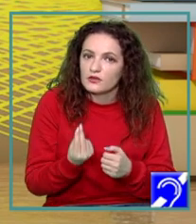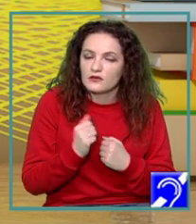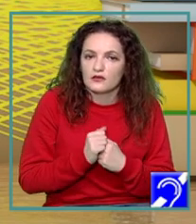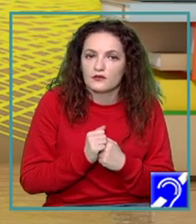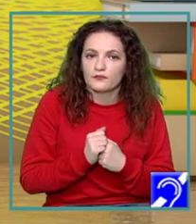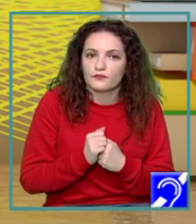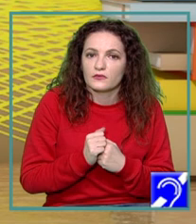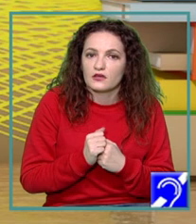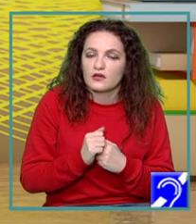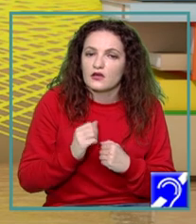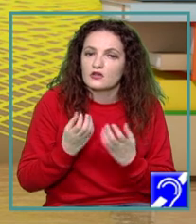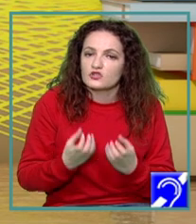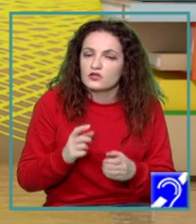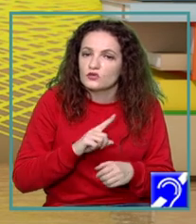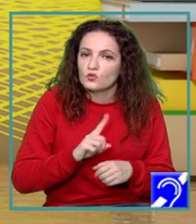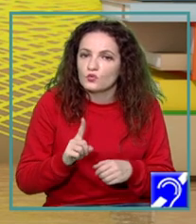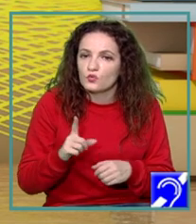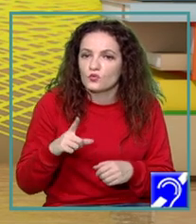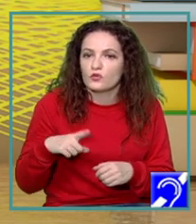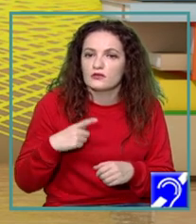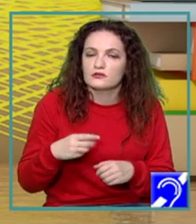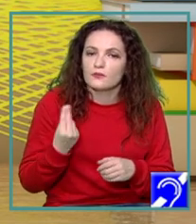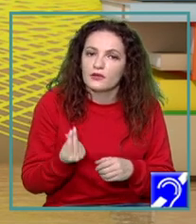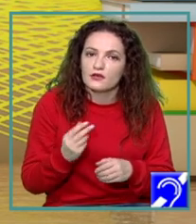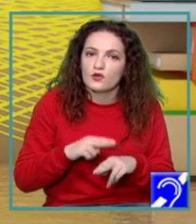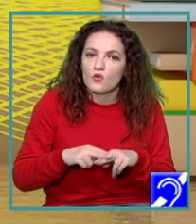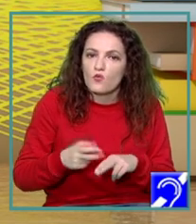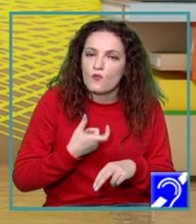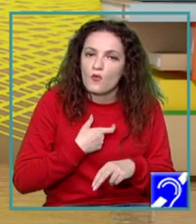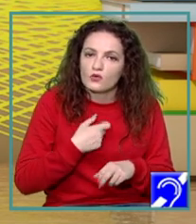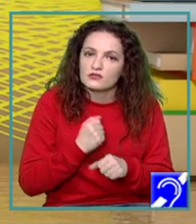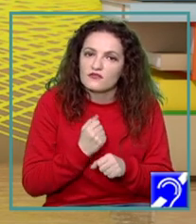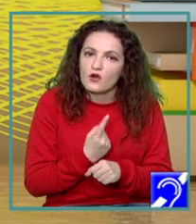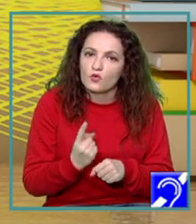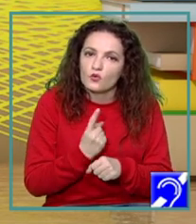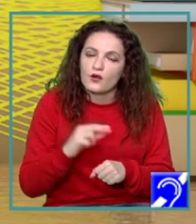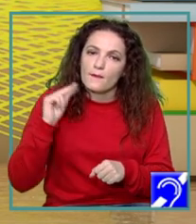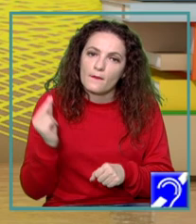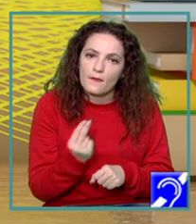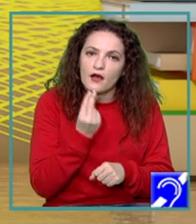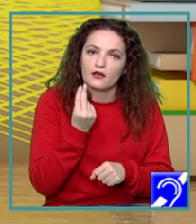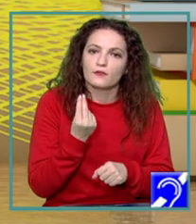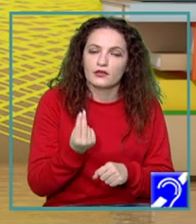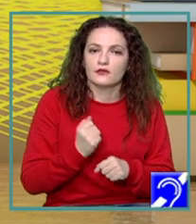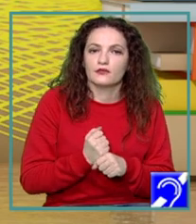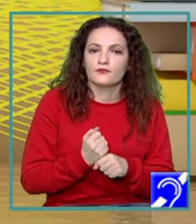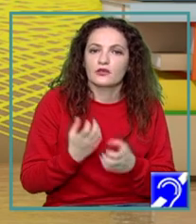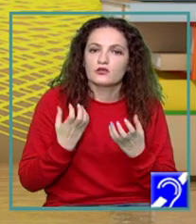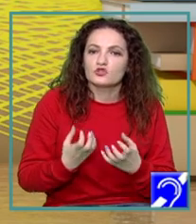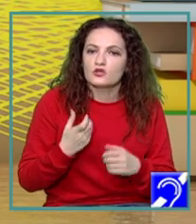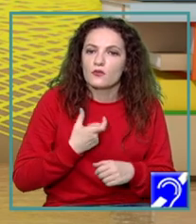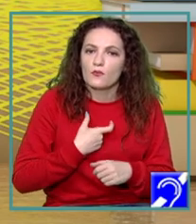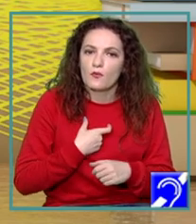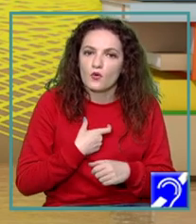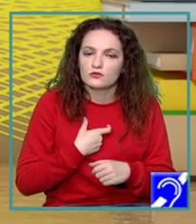aș putea să fie mai bine data viitoare, sau ce aș putea să schimb la mine ca data viitoare să desfășor